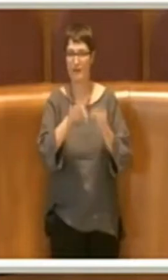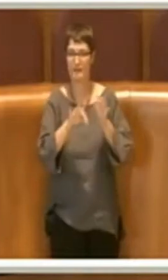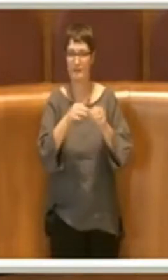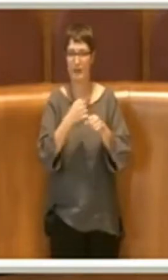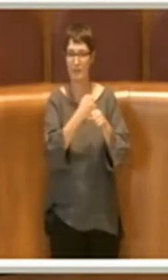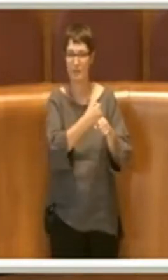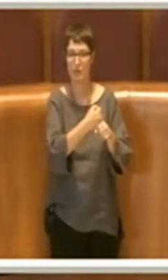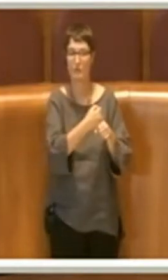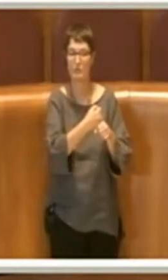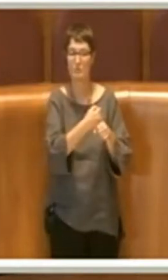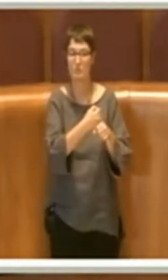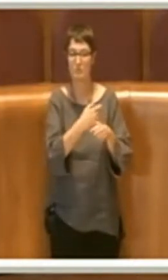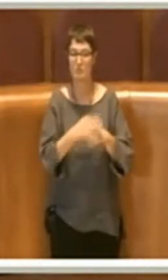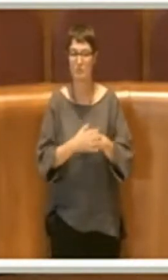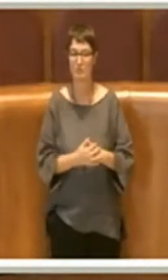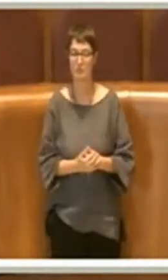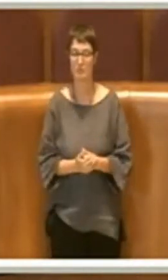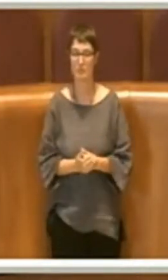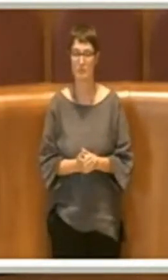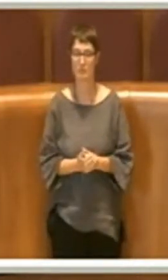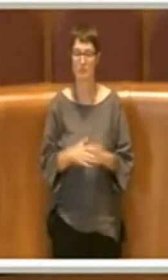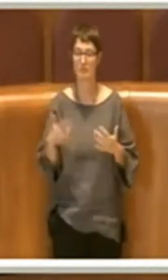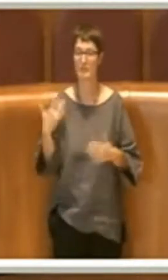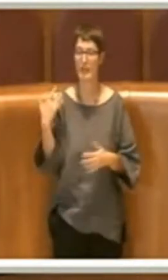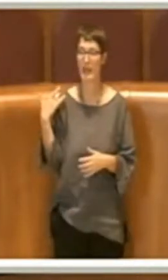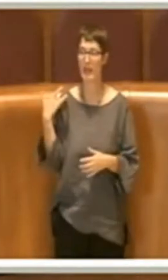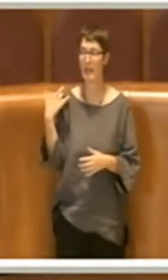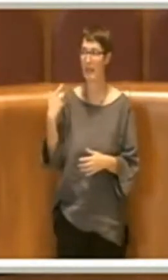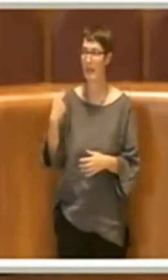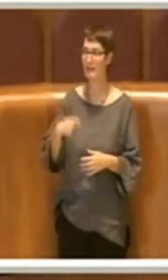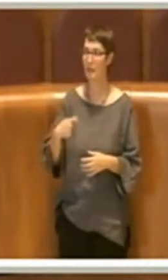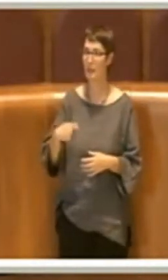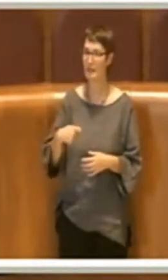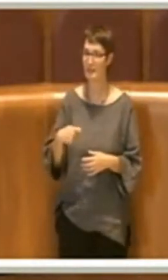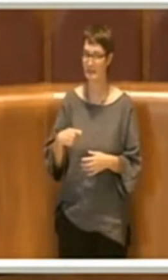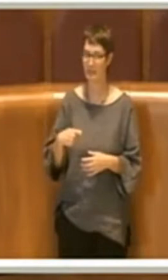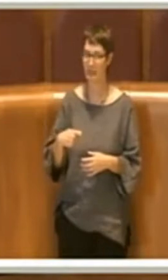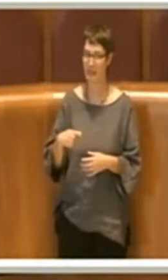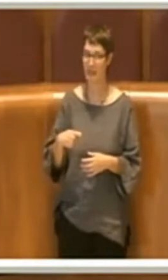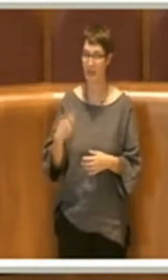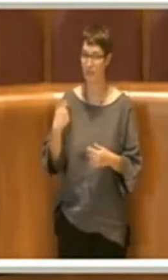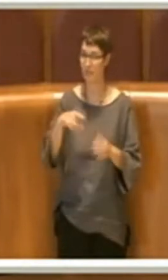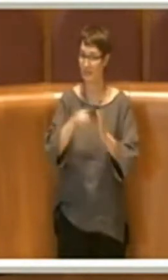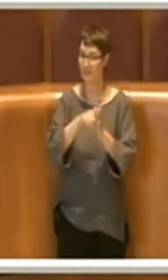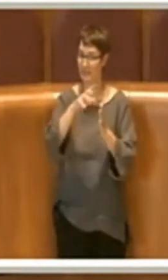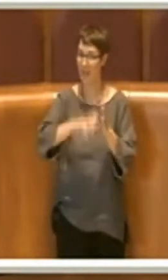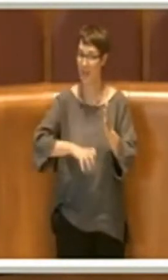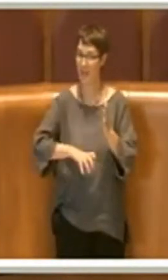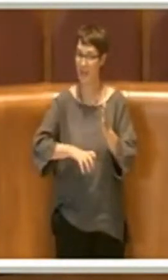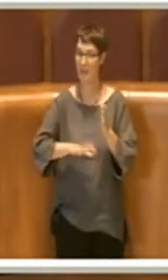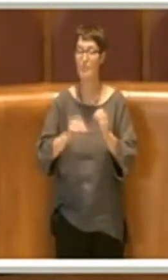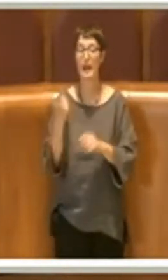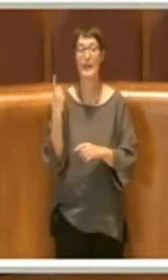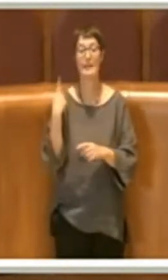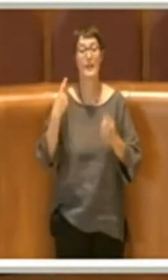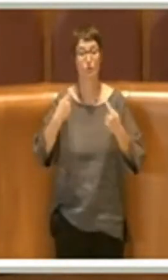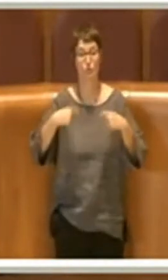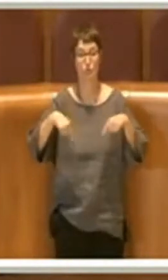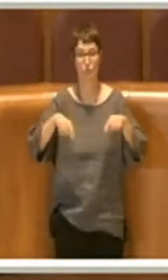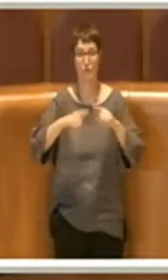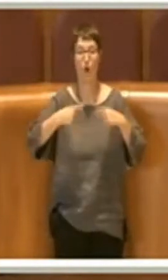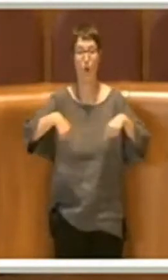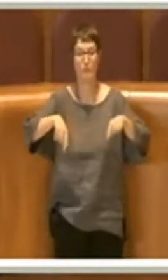Grazie Presidente. Questa delibera che è passata ieri in Commissione